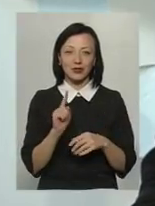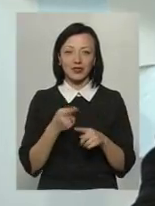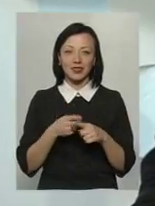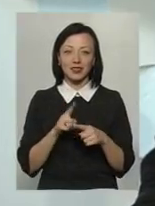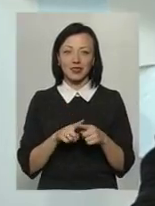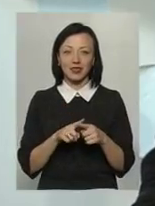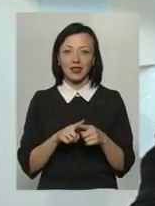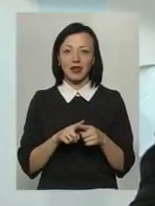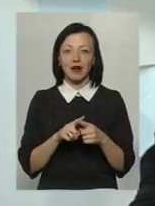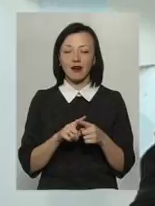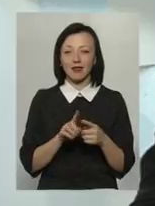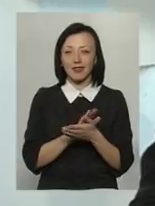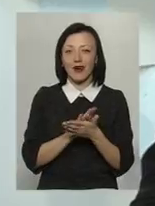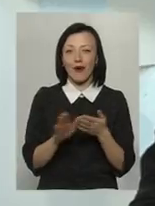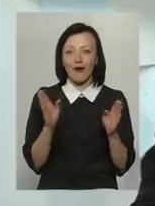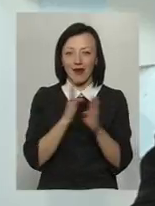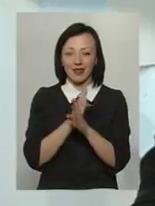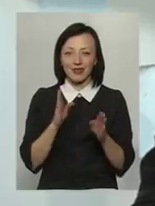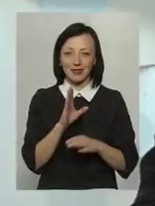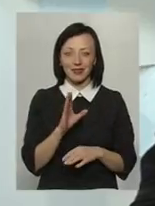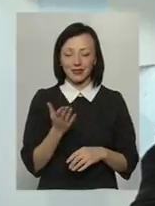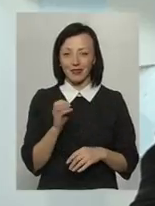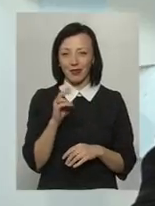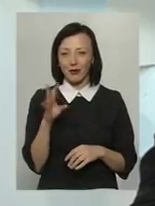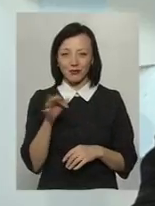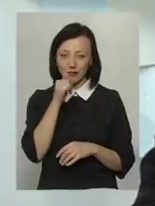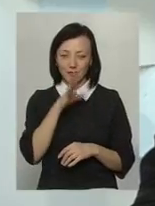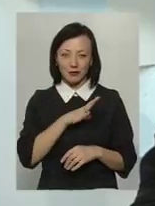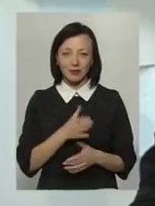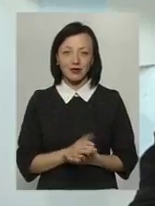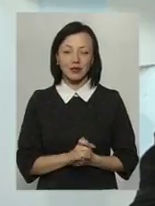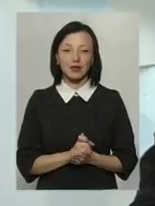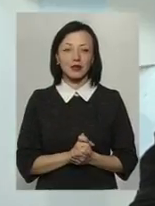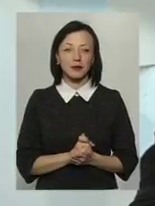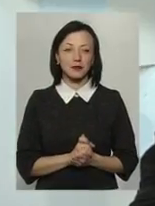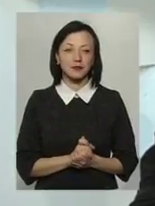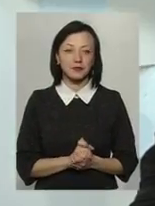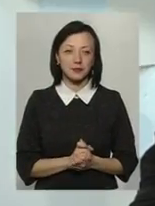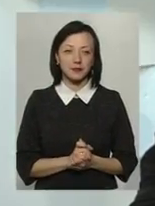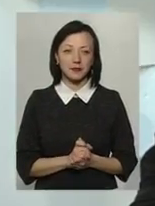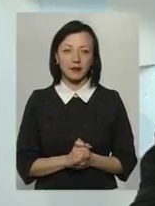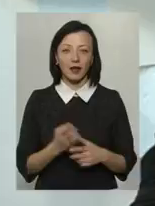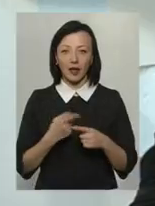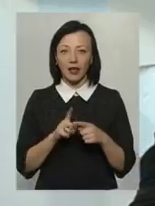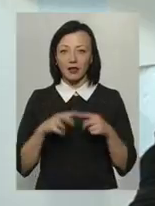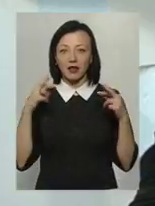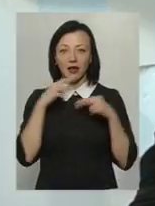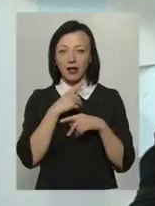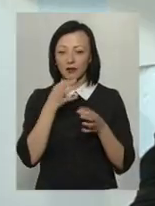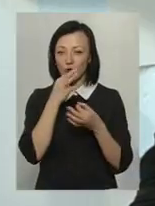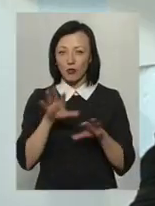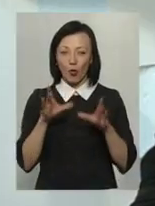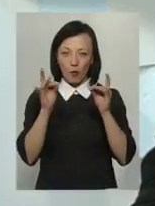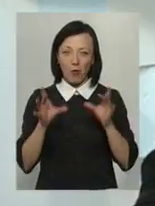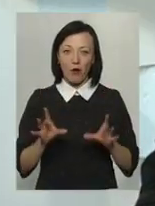органічна. Ну, да, зрозуміло, що це новий яд в будь-якій упаковці,